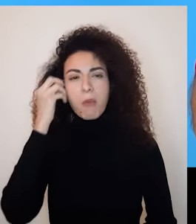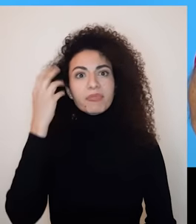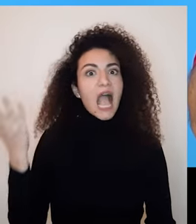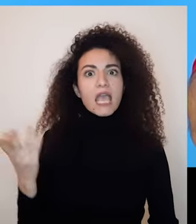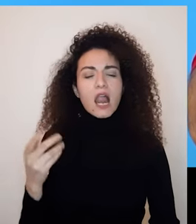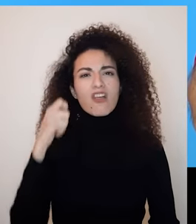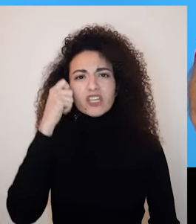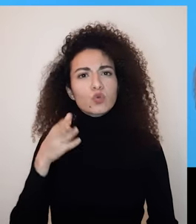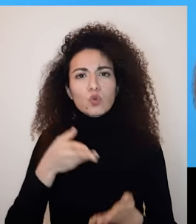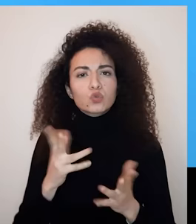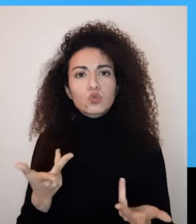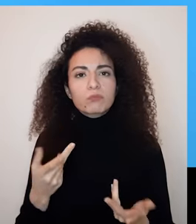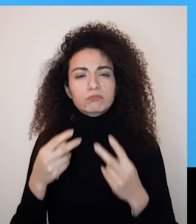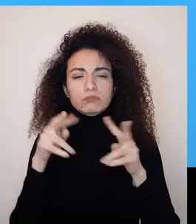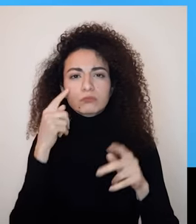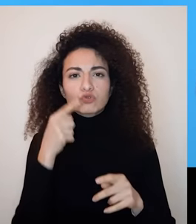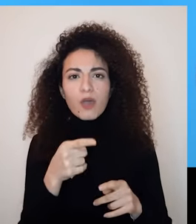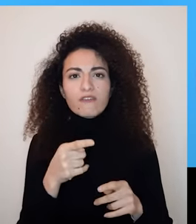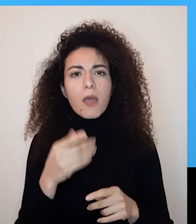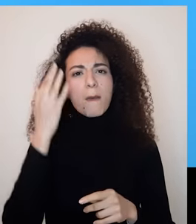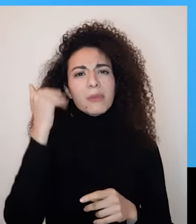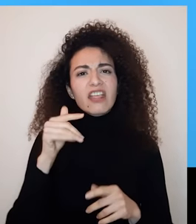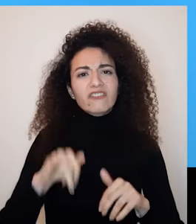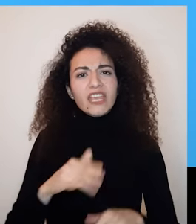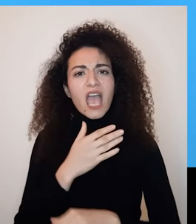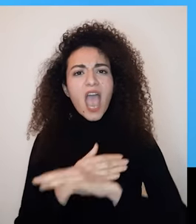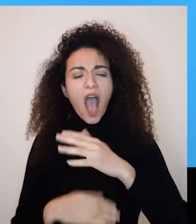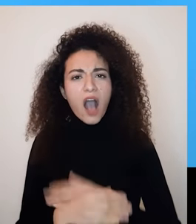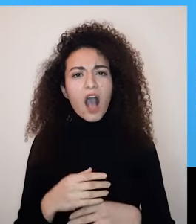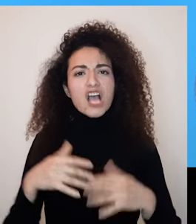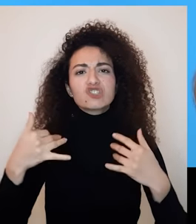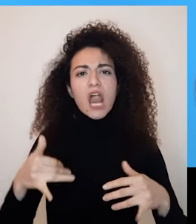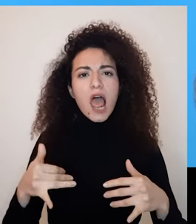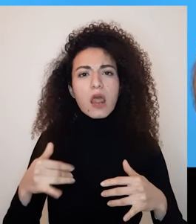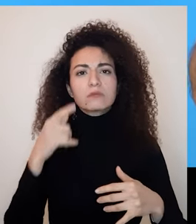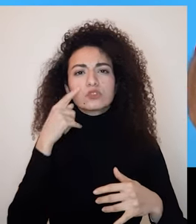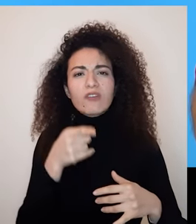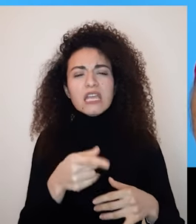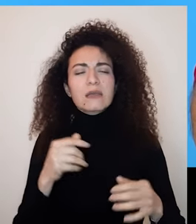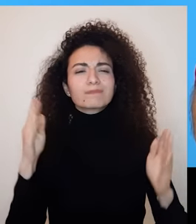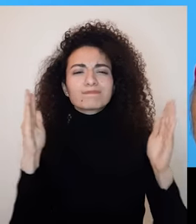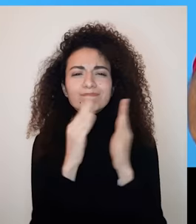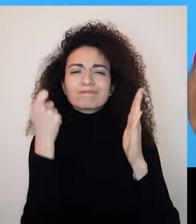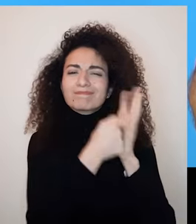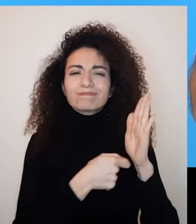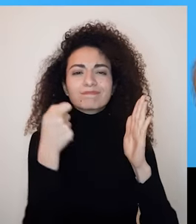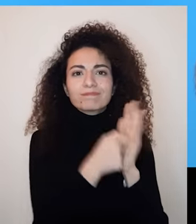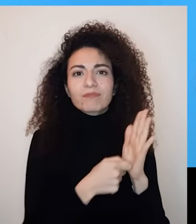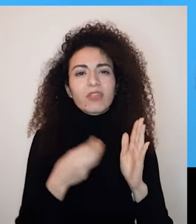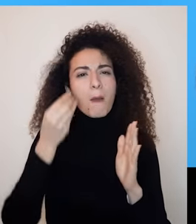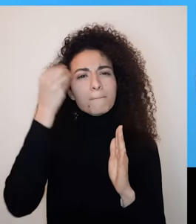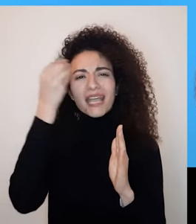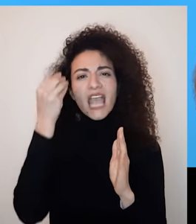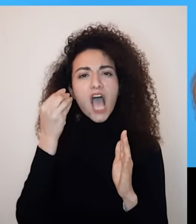دالي كنت أبلغ من العمر فقط 20 عام عندما رأيت فيديو لجوردين بونز بعنوان كفاحي الجميل ولما كنت